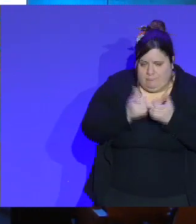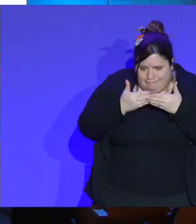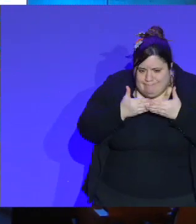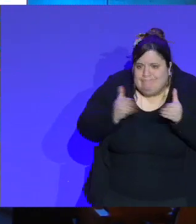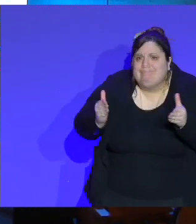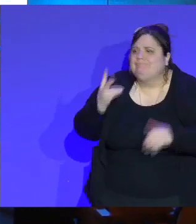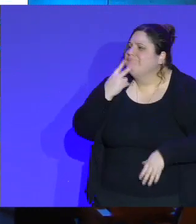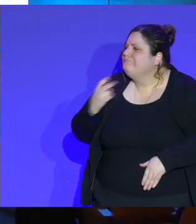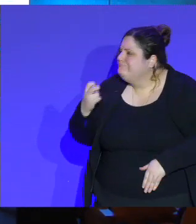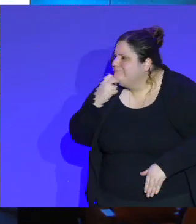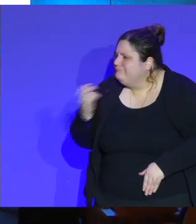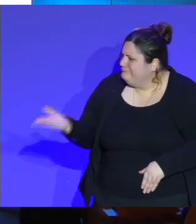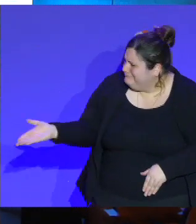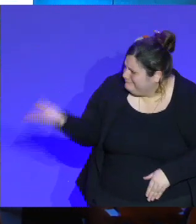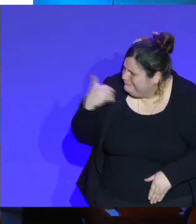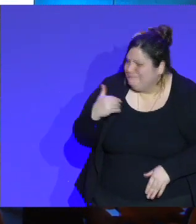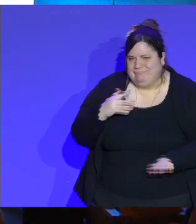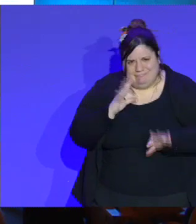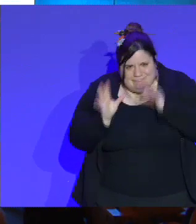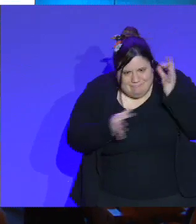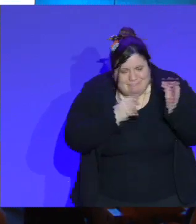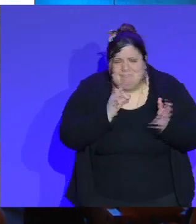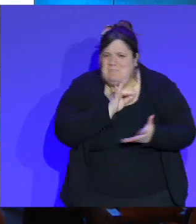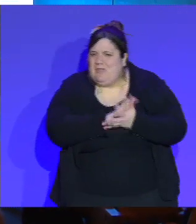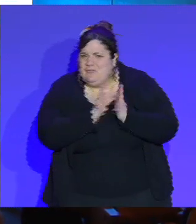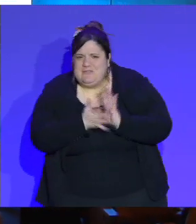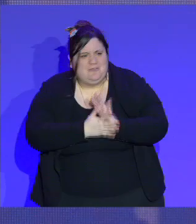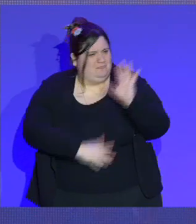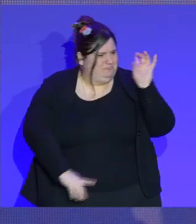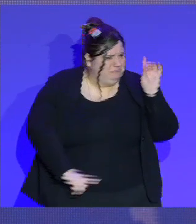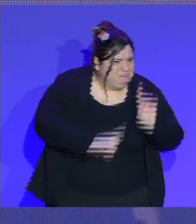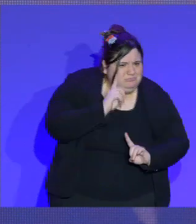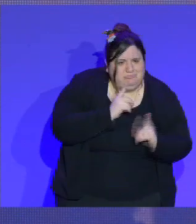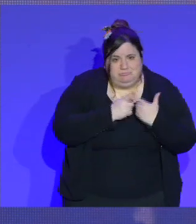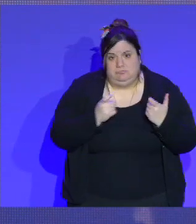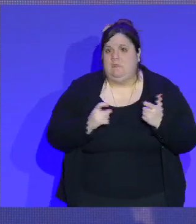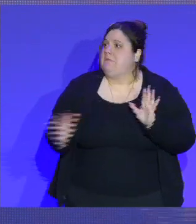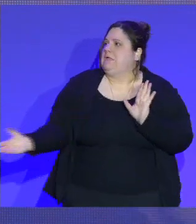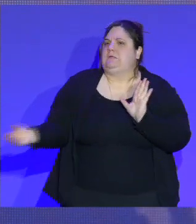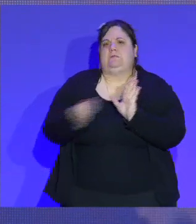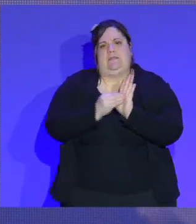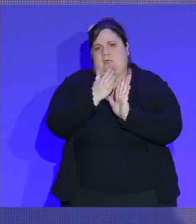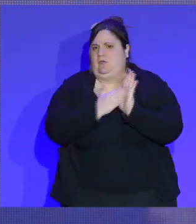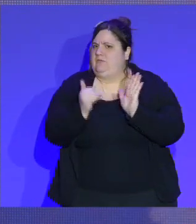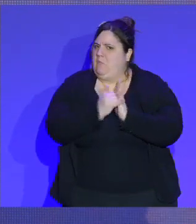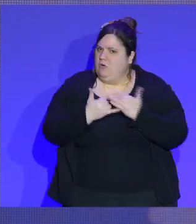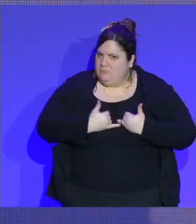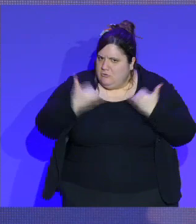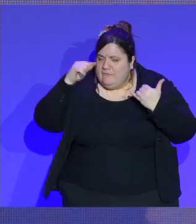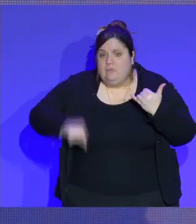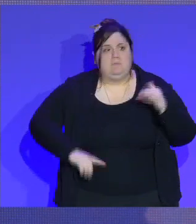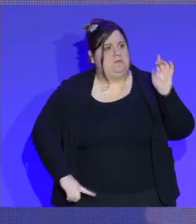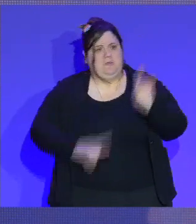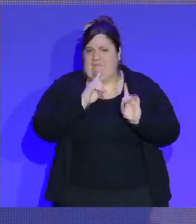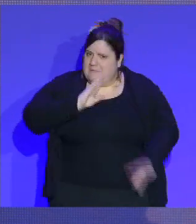les citoyennes, les associations, qu'il y ait un grand moment, mais qu'il soit marqué dans l'année où le sport est notre fête à